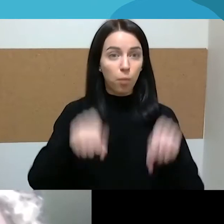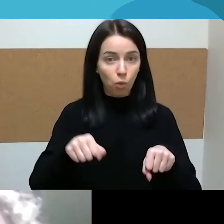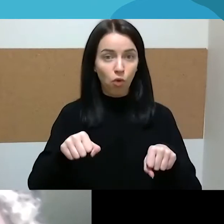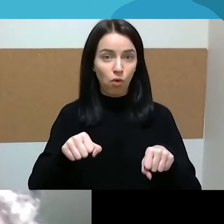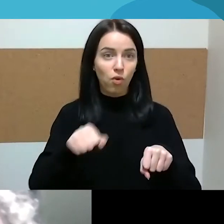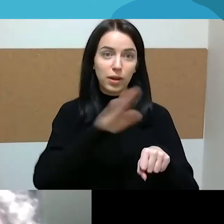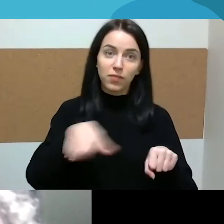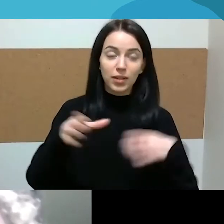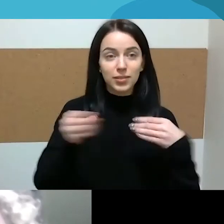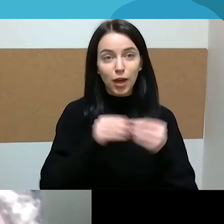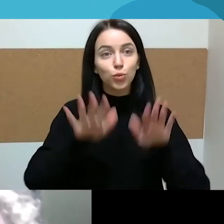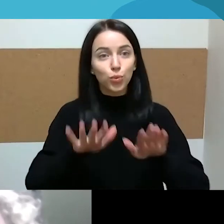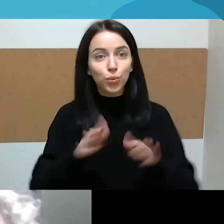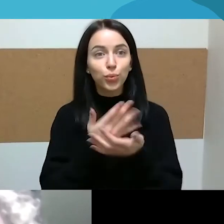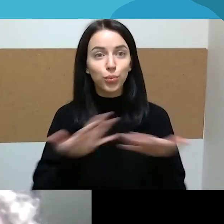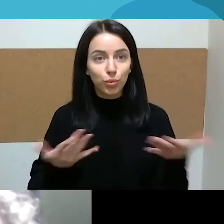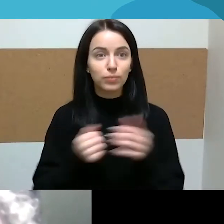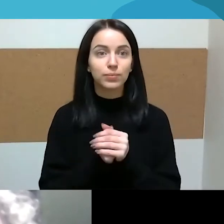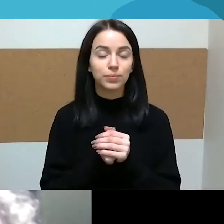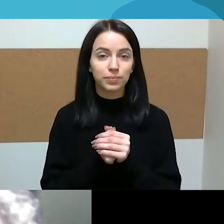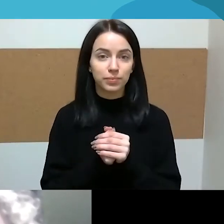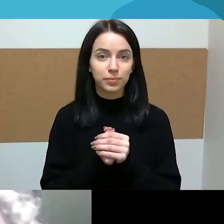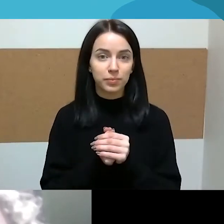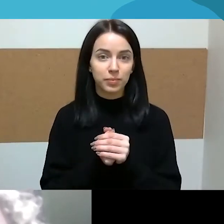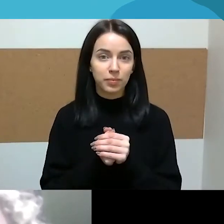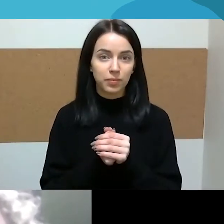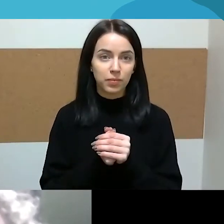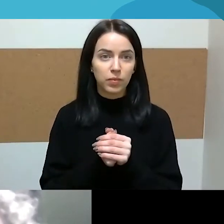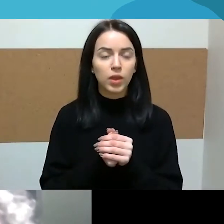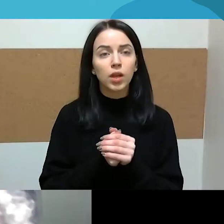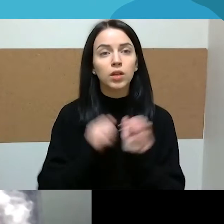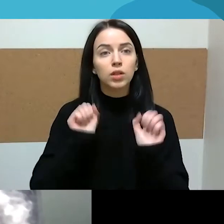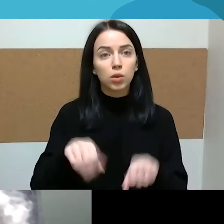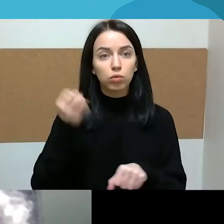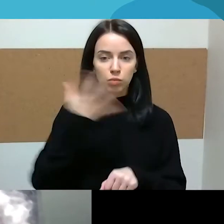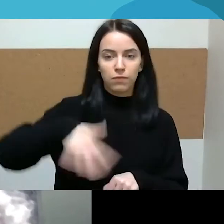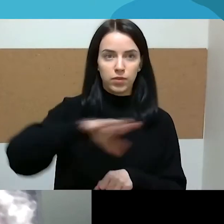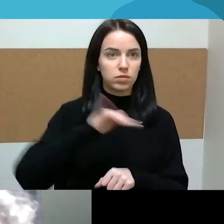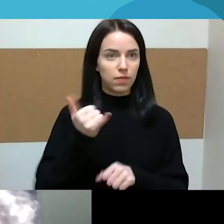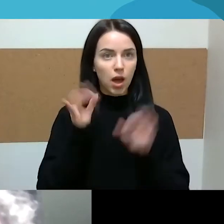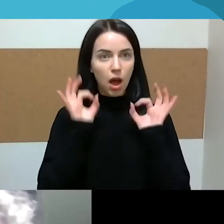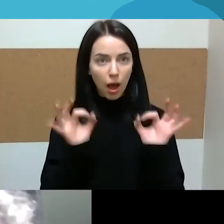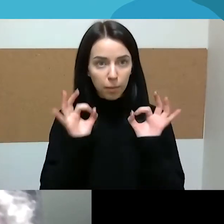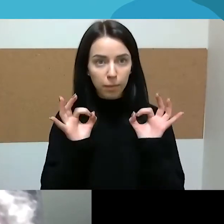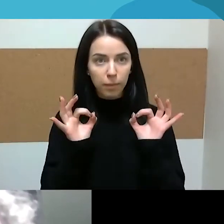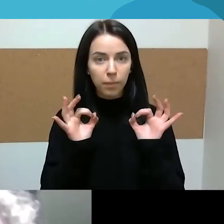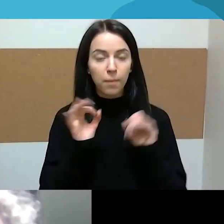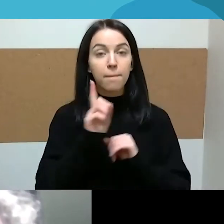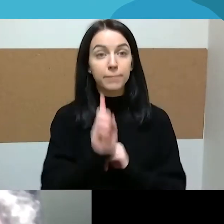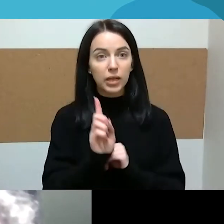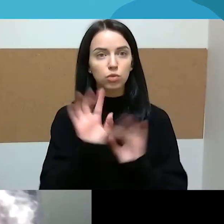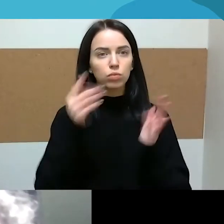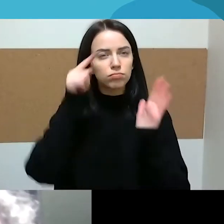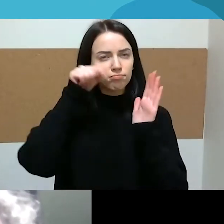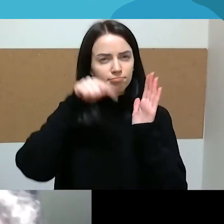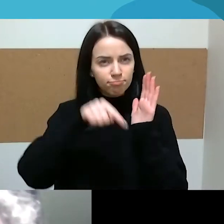vaikais laiką leisti. Atrodo, tokį dalyką visi vertina teigiamai, bet tuo pačiu, tada, kai pradedam lysti į detales, ir kaip